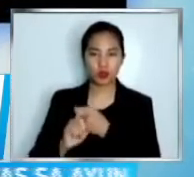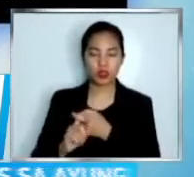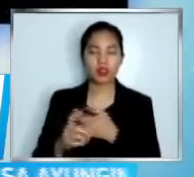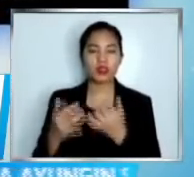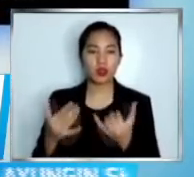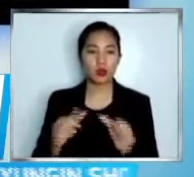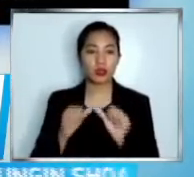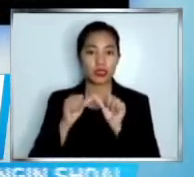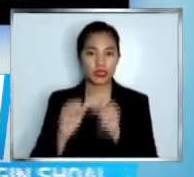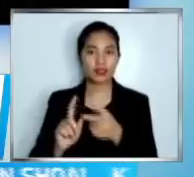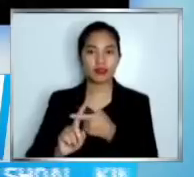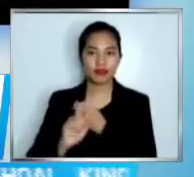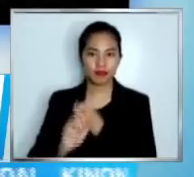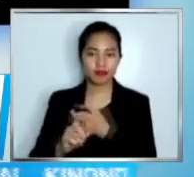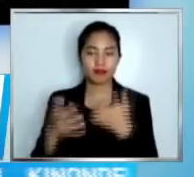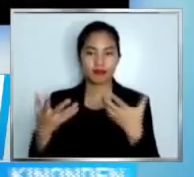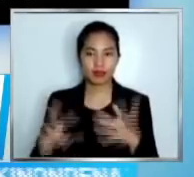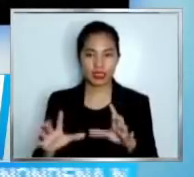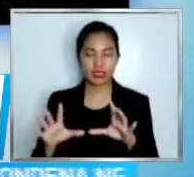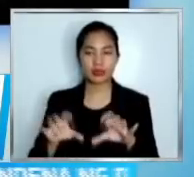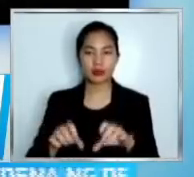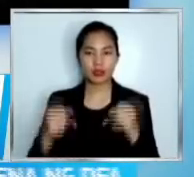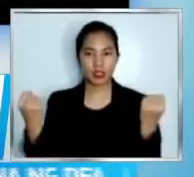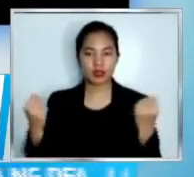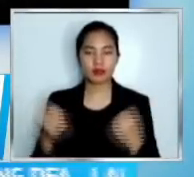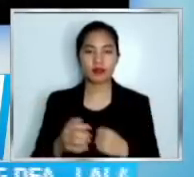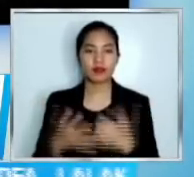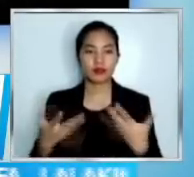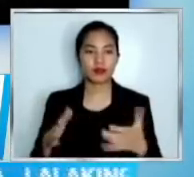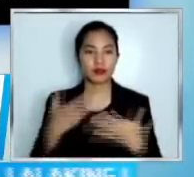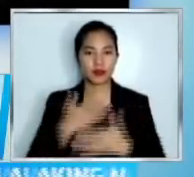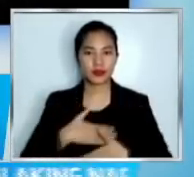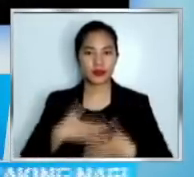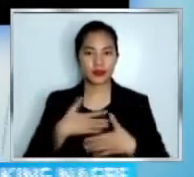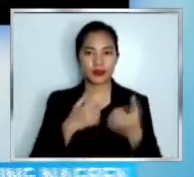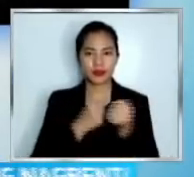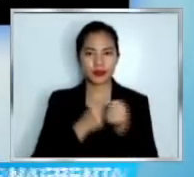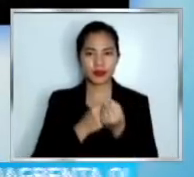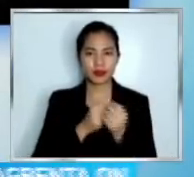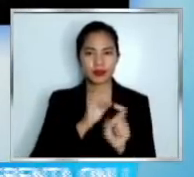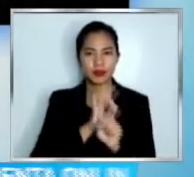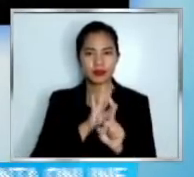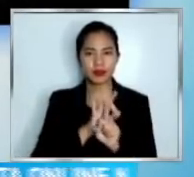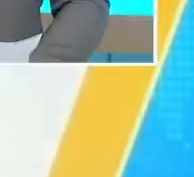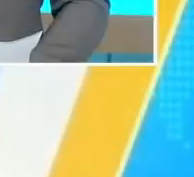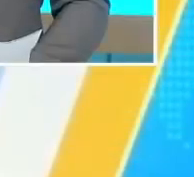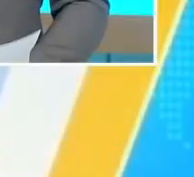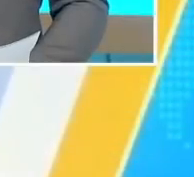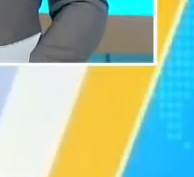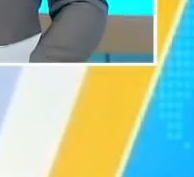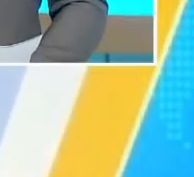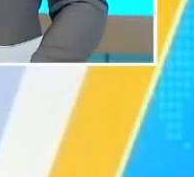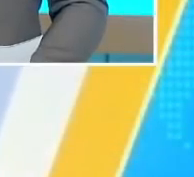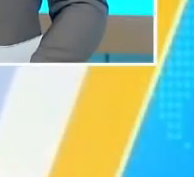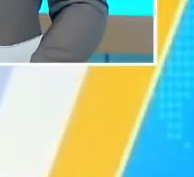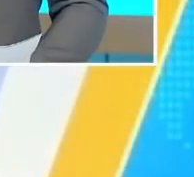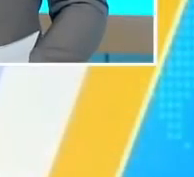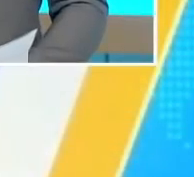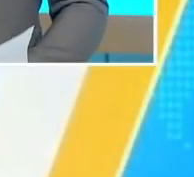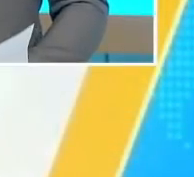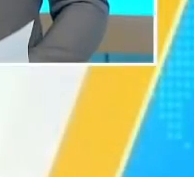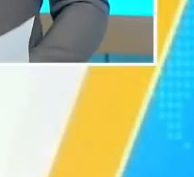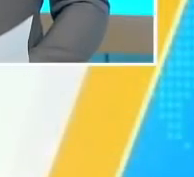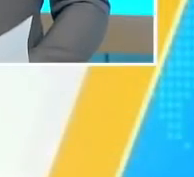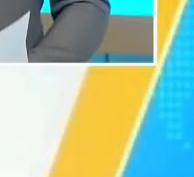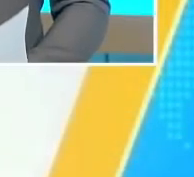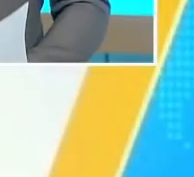best friends matapos ang break-up appreciated din daw nila ang suporta ng fans from beginning to moving forward At naway nabusog